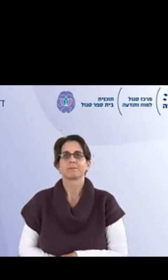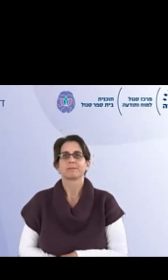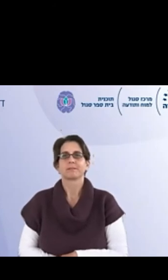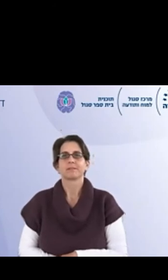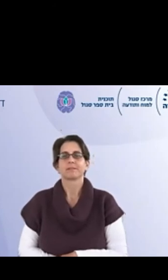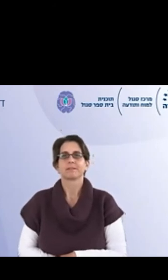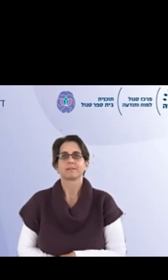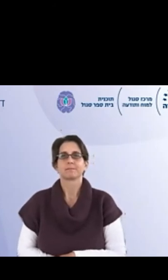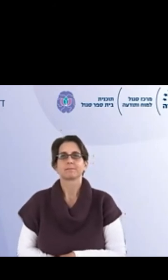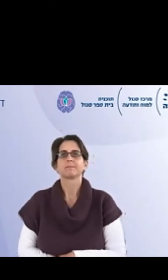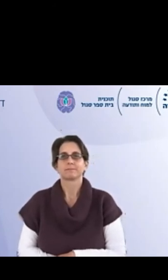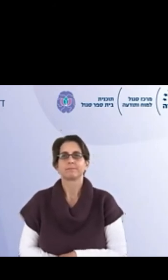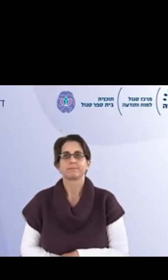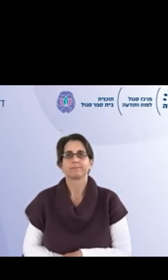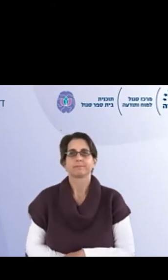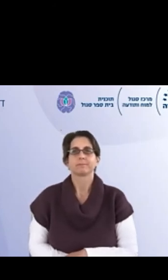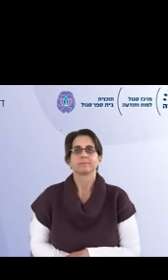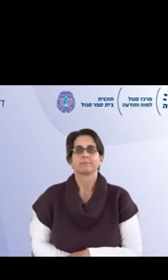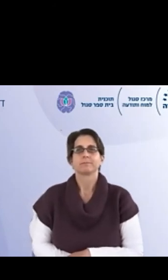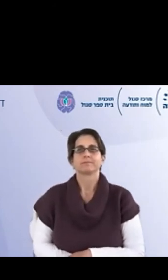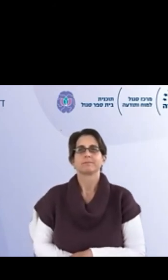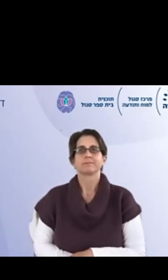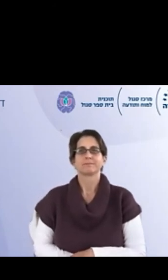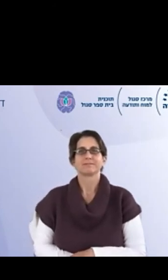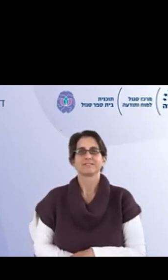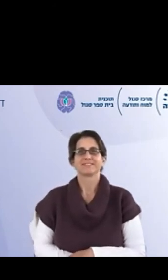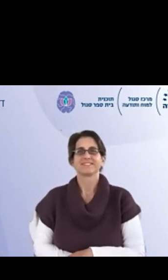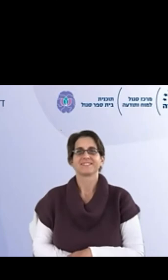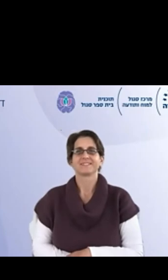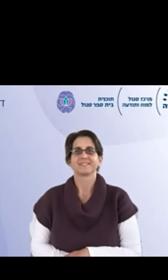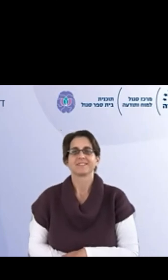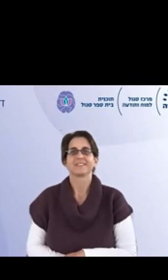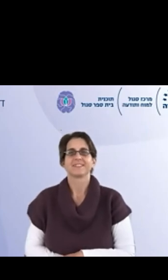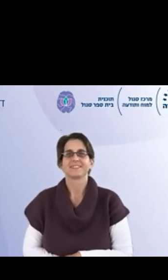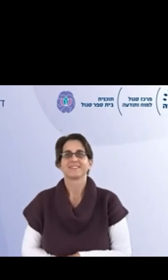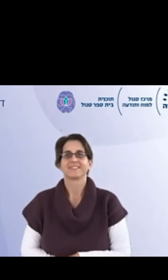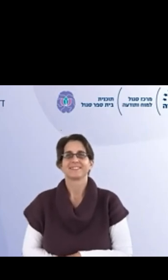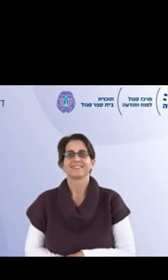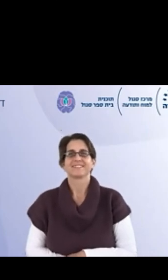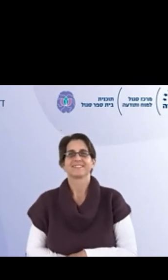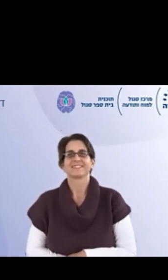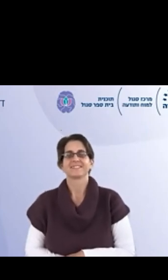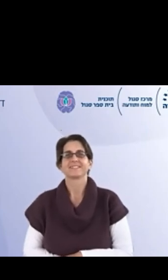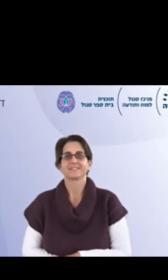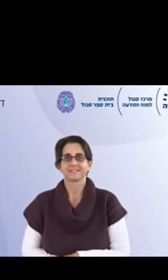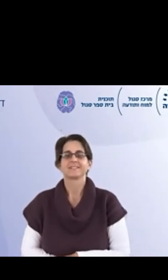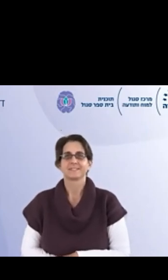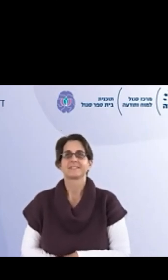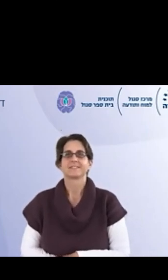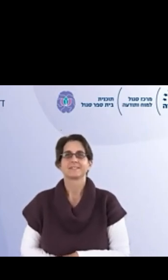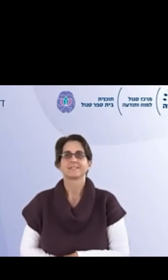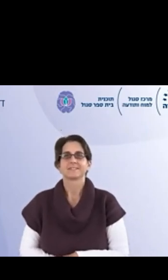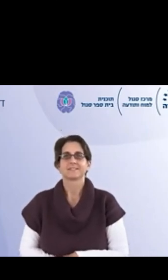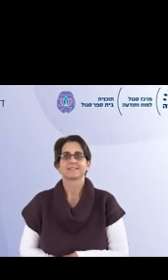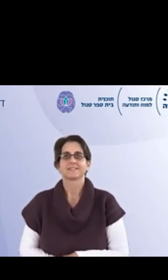ובאמת ככה התחלנו לתרגל ואמרת אתגרים, אז לא כולם מתרגלים בהתחלה, וזה לפעמים ככה אנשים זזים באינה אחת, וממש כמו